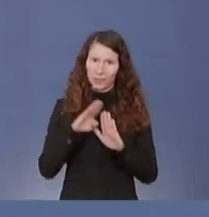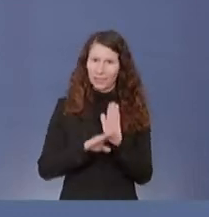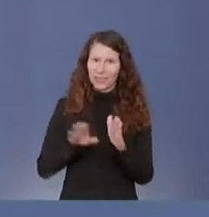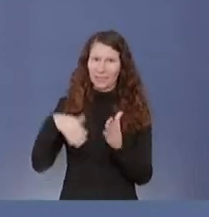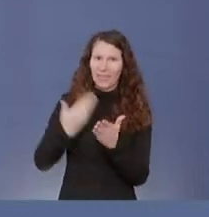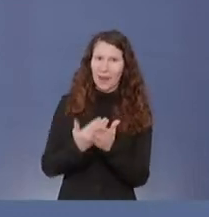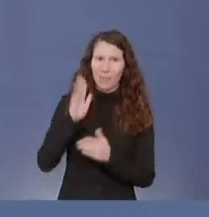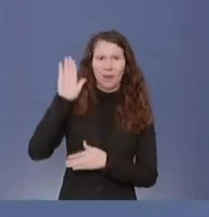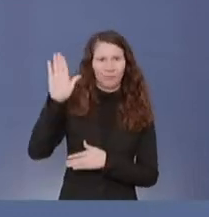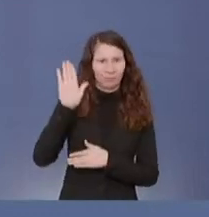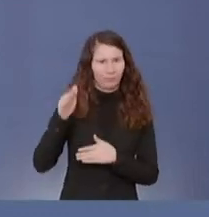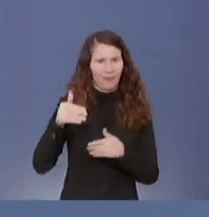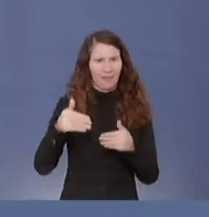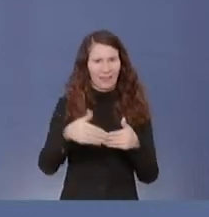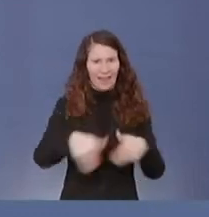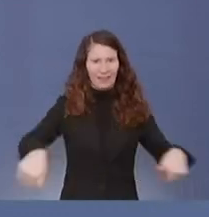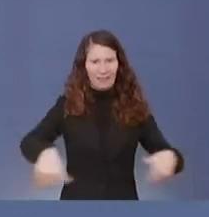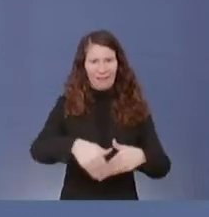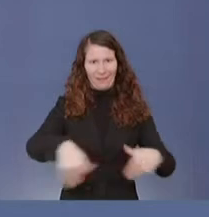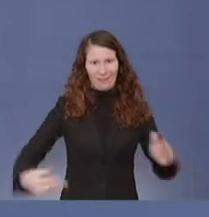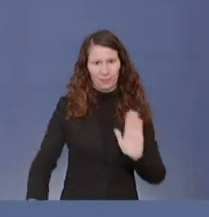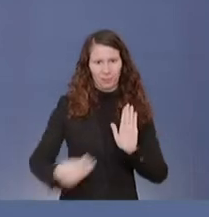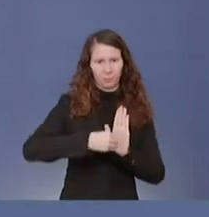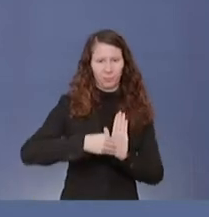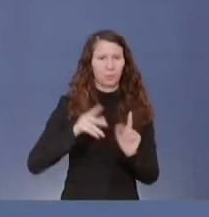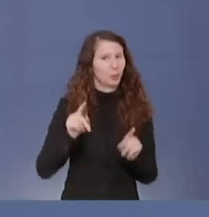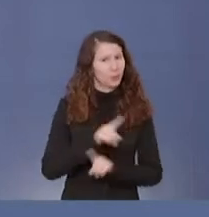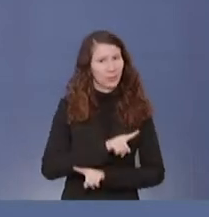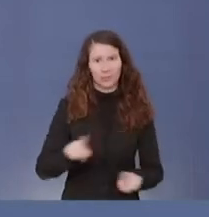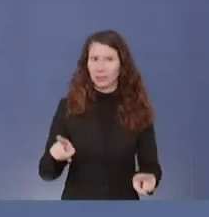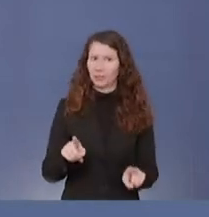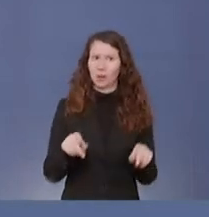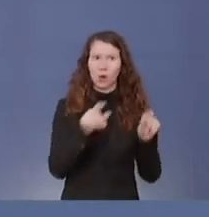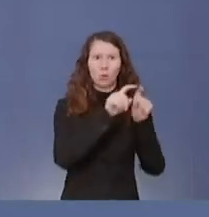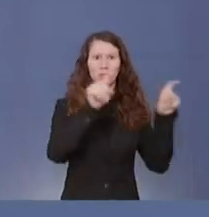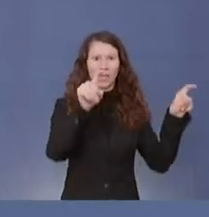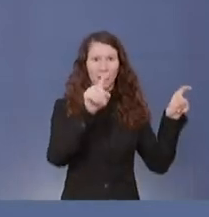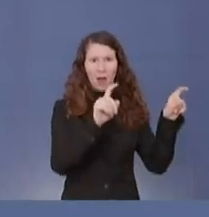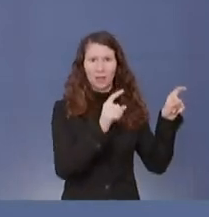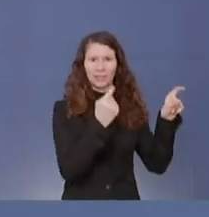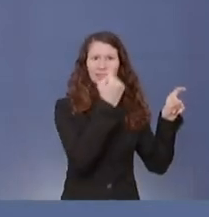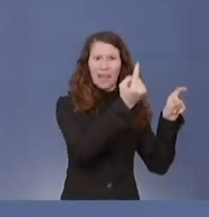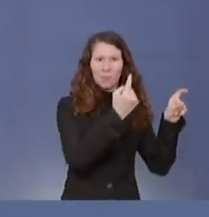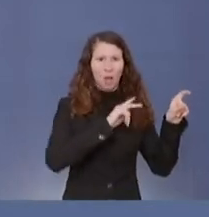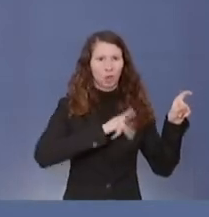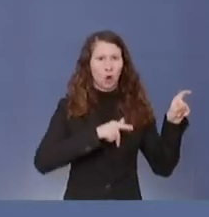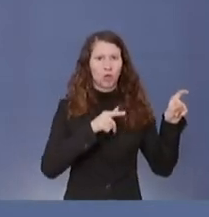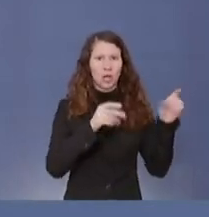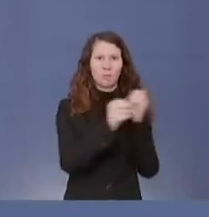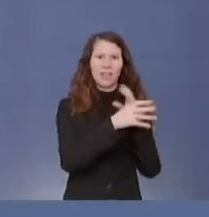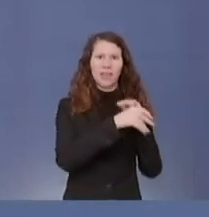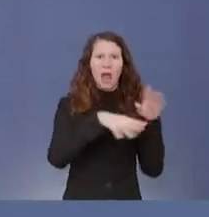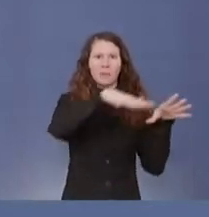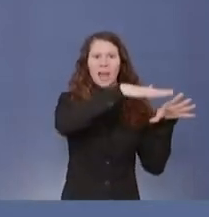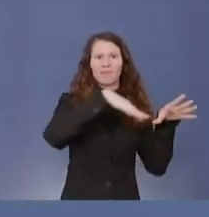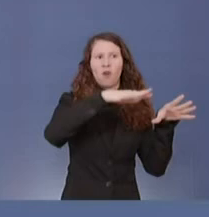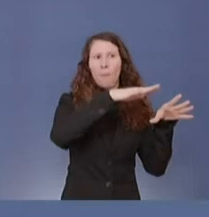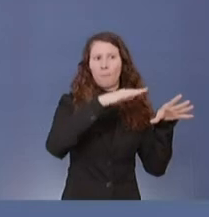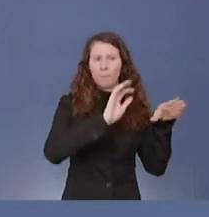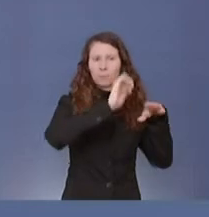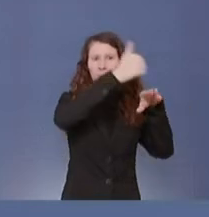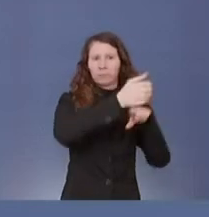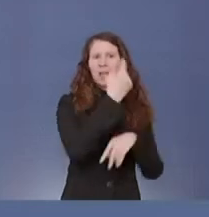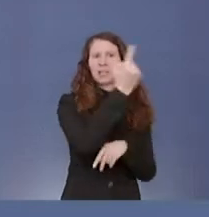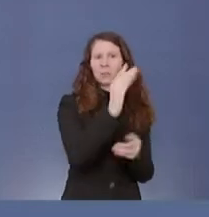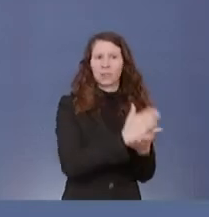definiert, nicht nach dem Beschluss der Unternehmensführung von Social-Media-Plattformen. Unter dem Aspekt sieht die